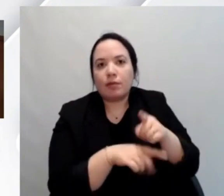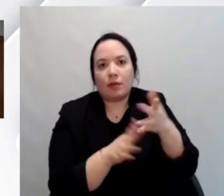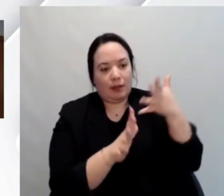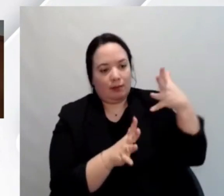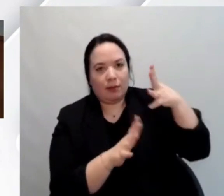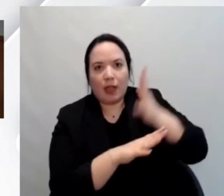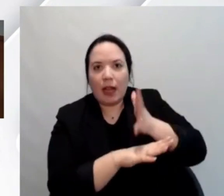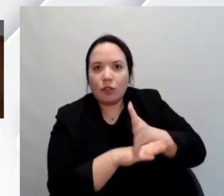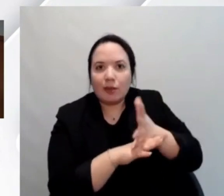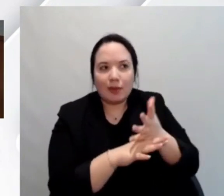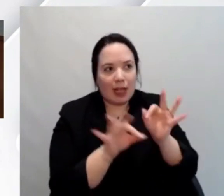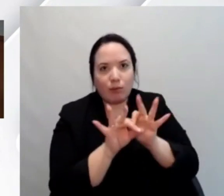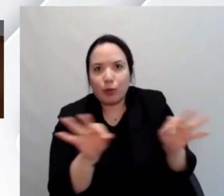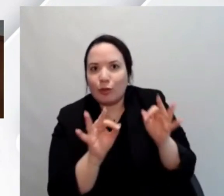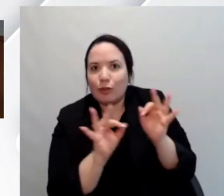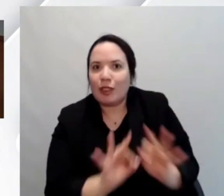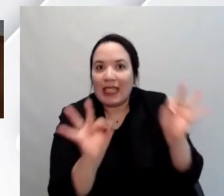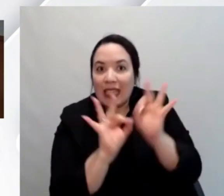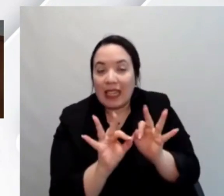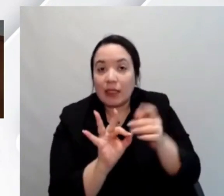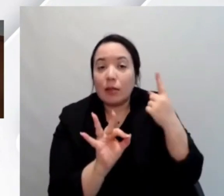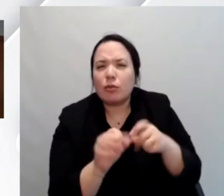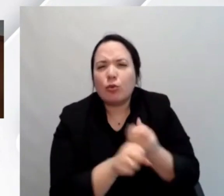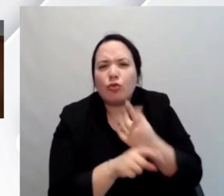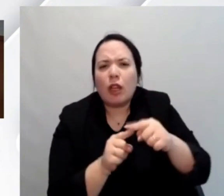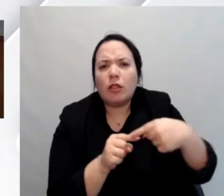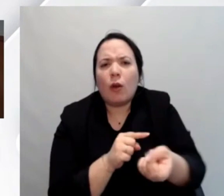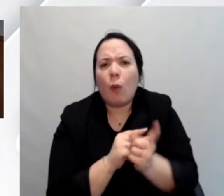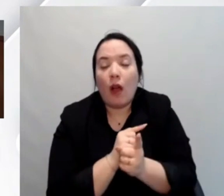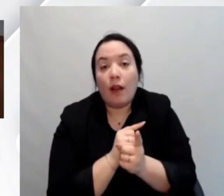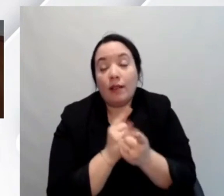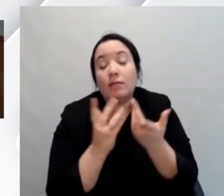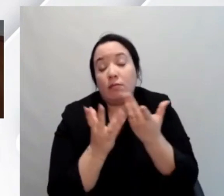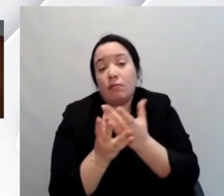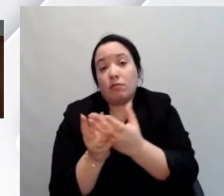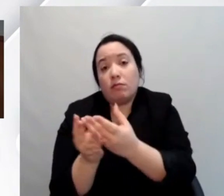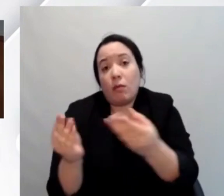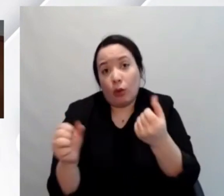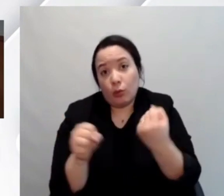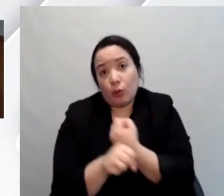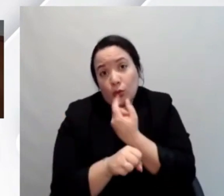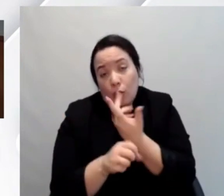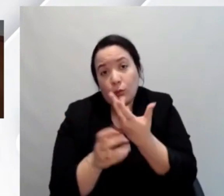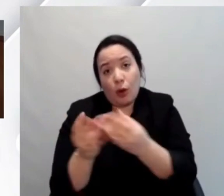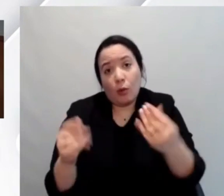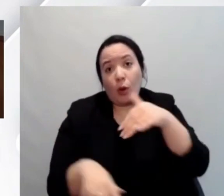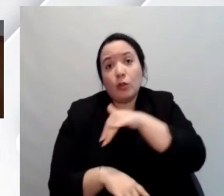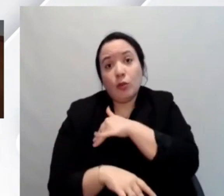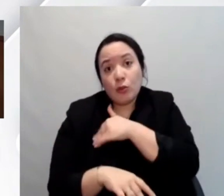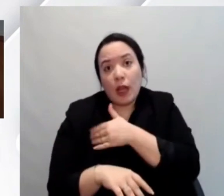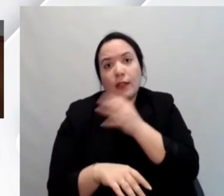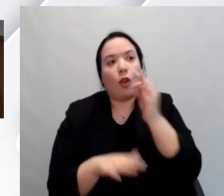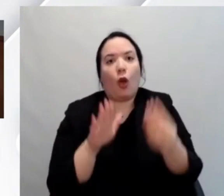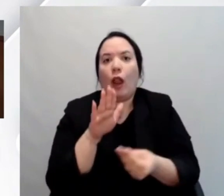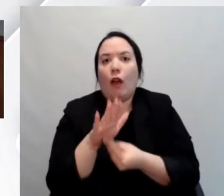e per tempo. Quindi quello che è successo è che purtroppo molti studenti o lavoratori con disabilità